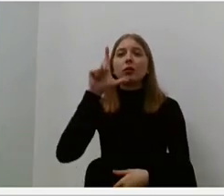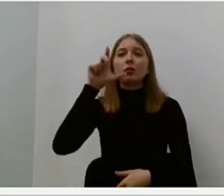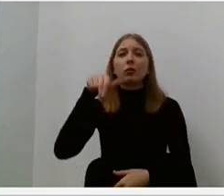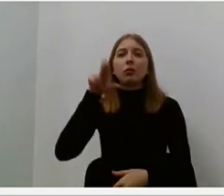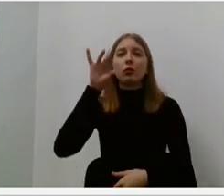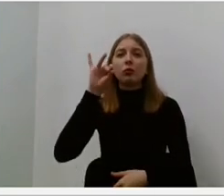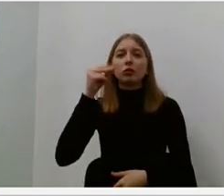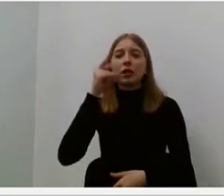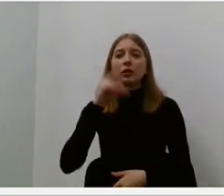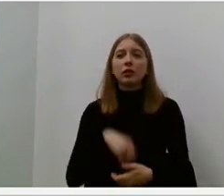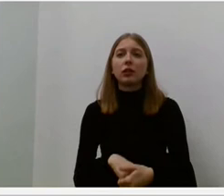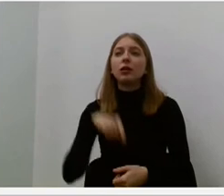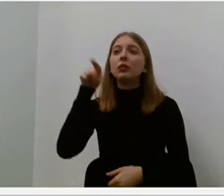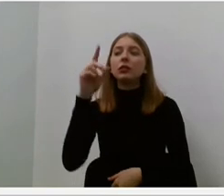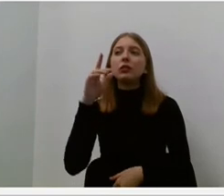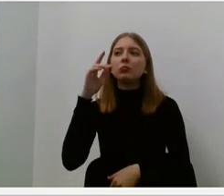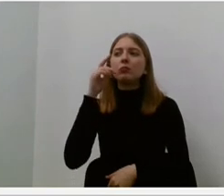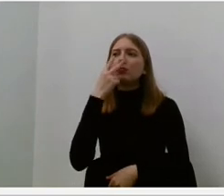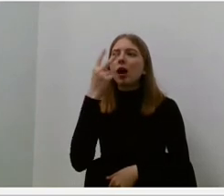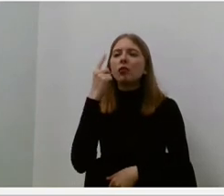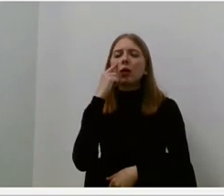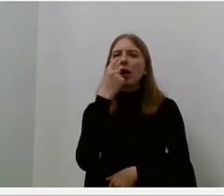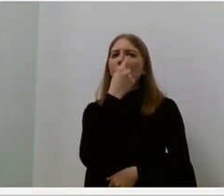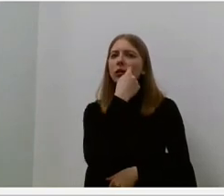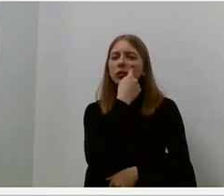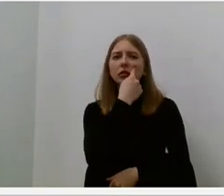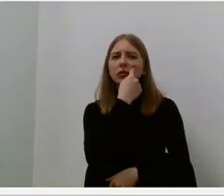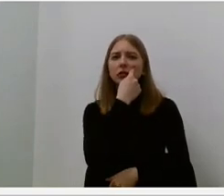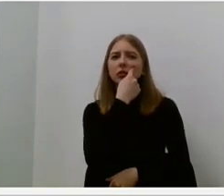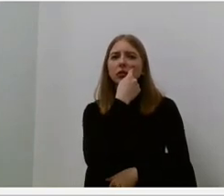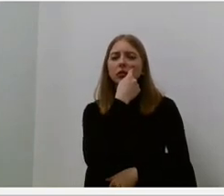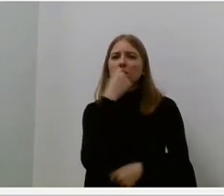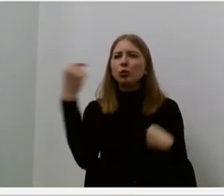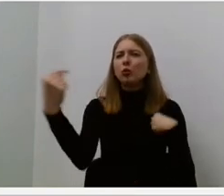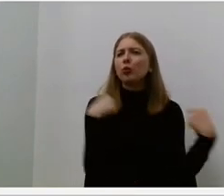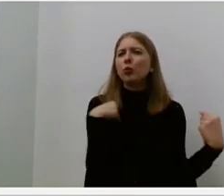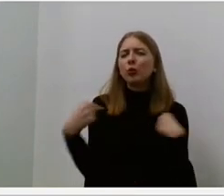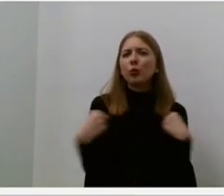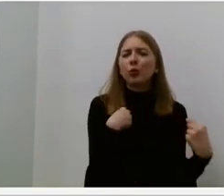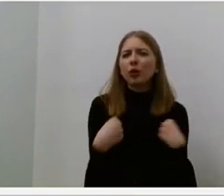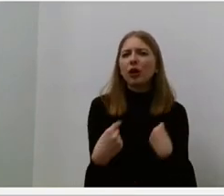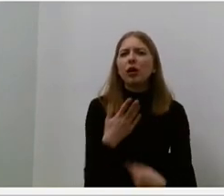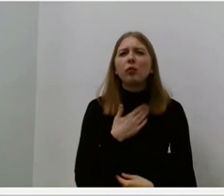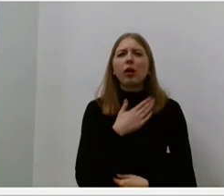jos to akių skausmo niekad neužmiršina, nei Maritė, nei mano mama, nei aš.